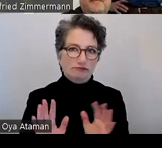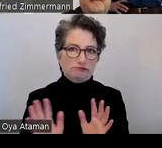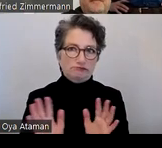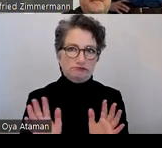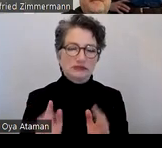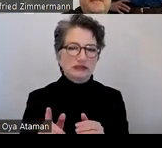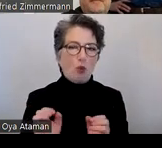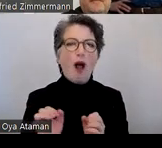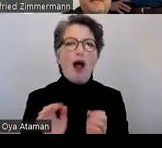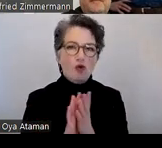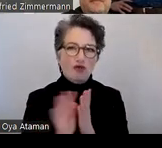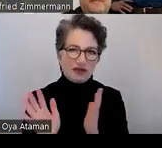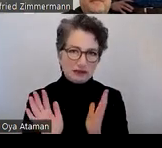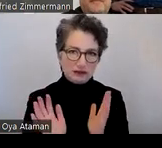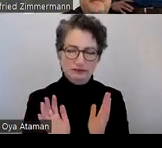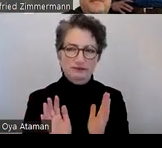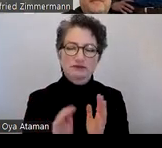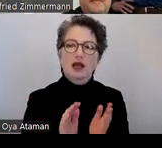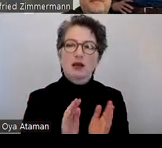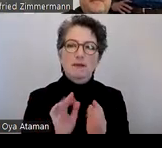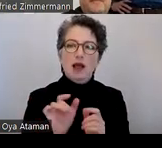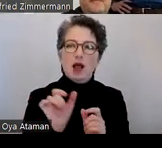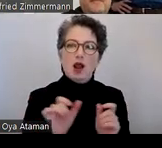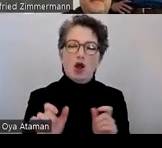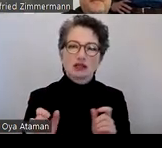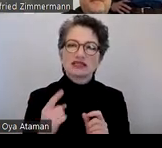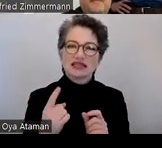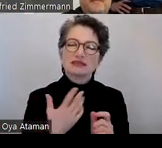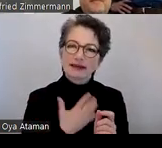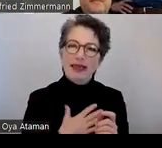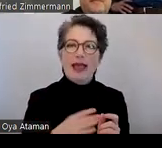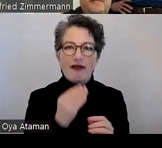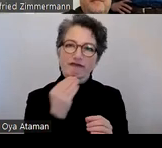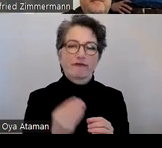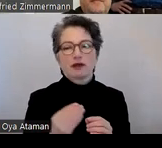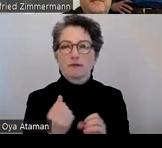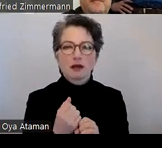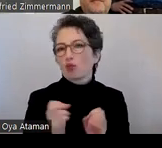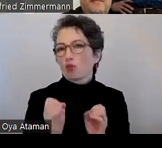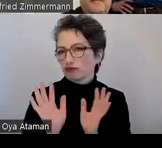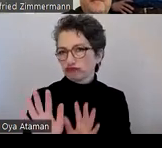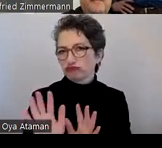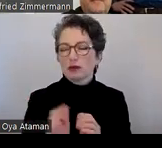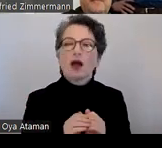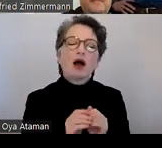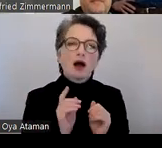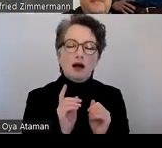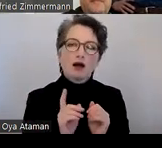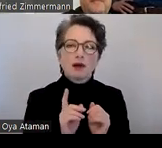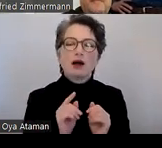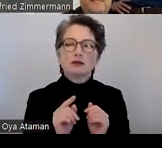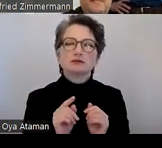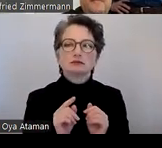das ist sehr aufwendig und manche Leute, die machen das gerne, okay, aber es ist eigentlich